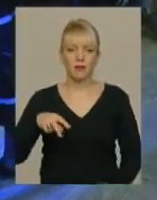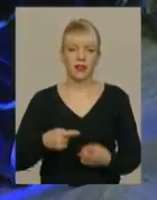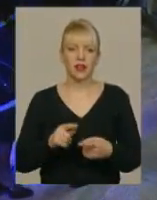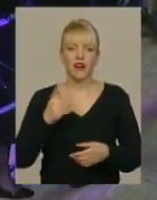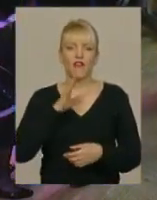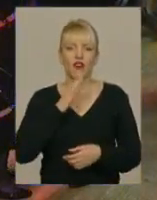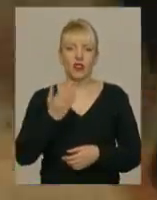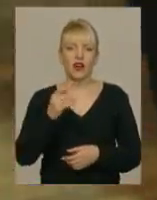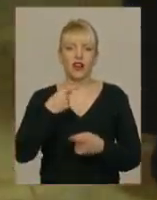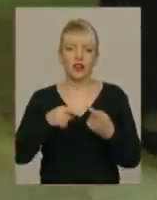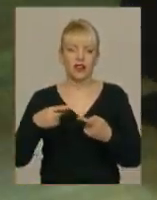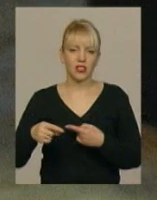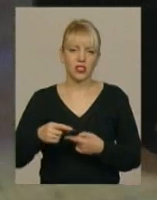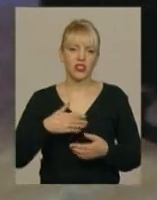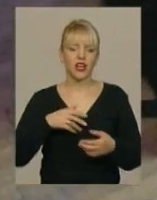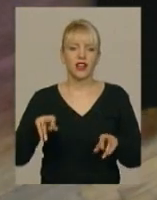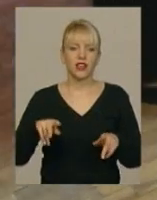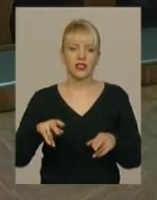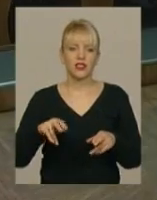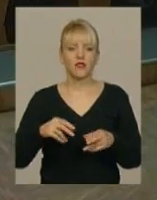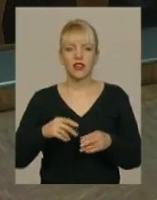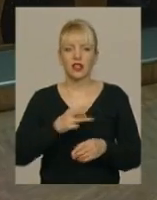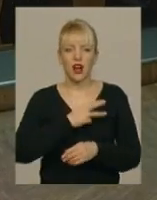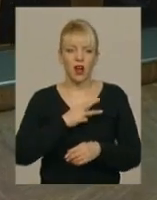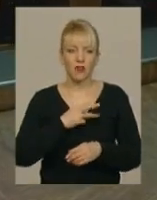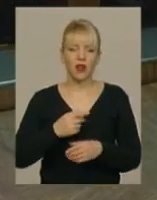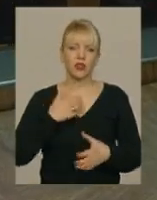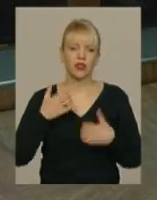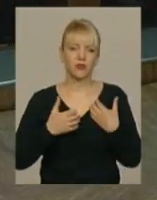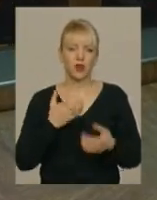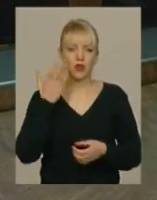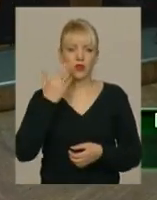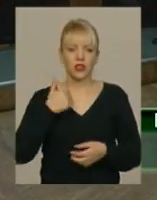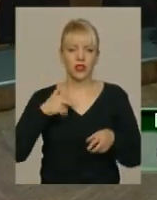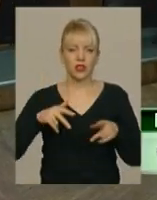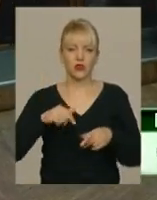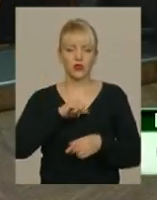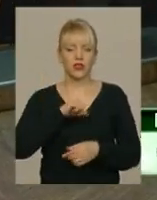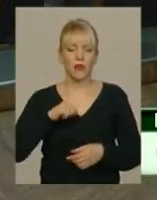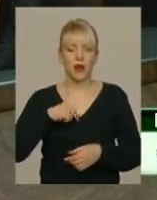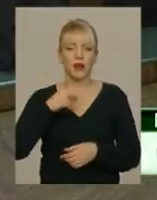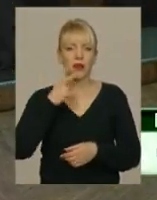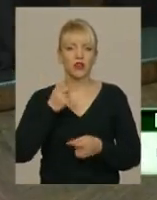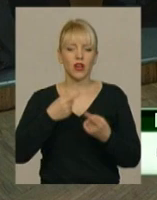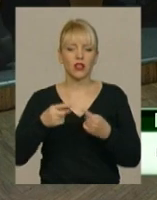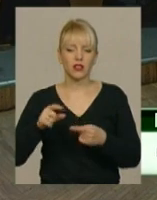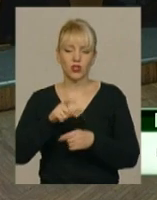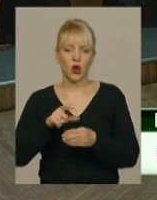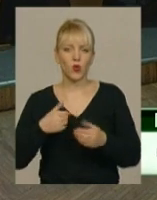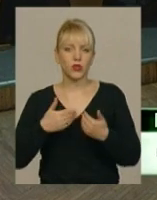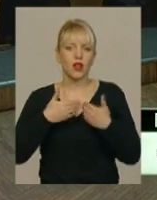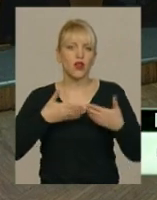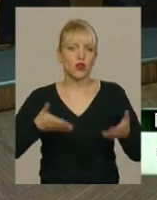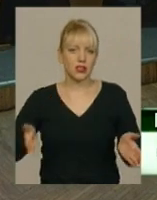і решта танцівників-аматорів, перед виходом на сцену хвилюється. Коли я танцюю сама і я бачу, як розкриваються інші люди поруч зі